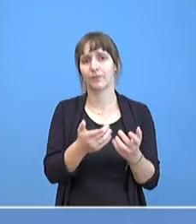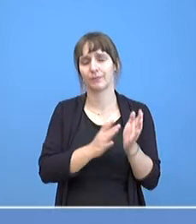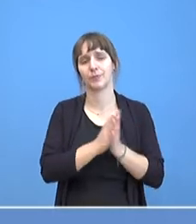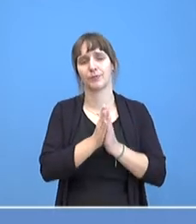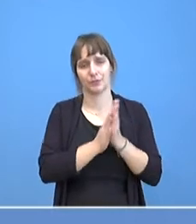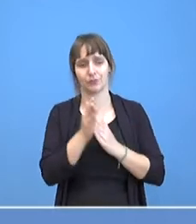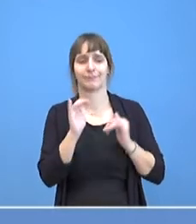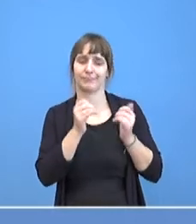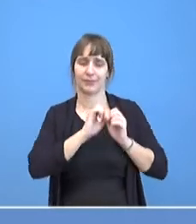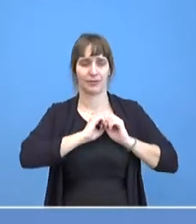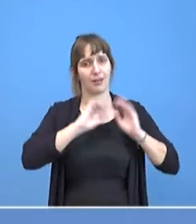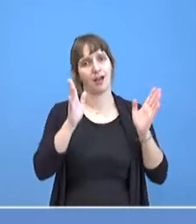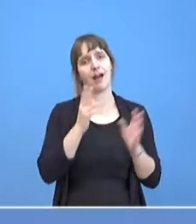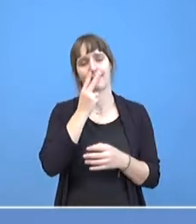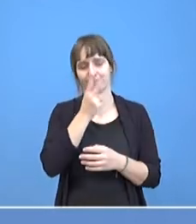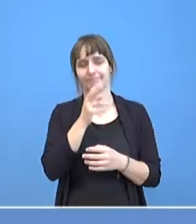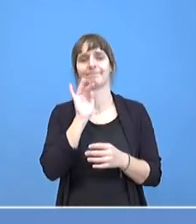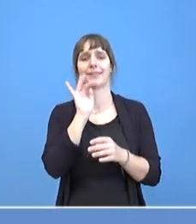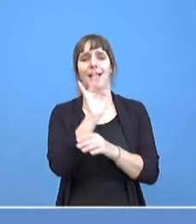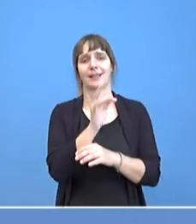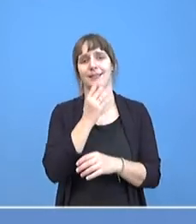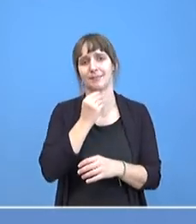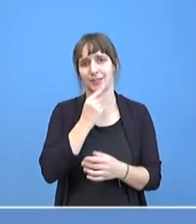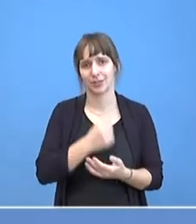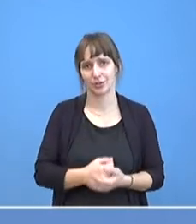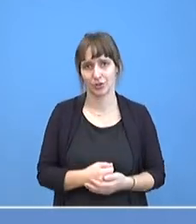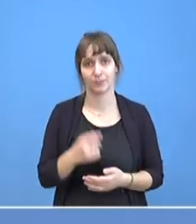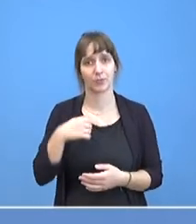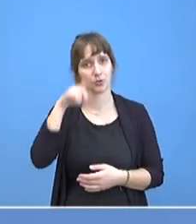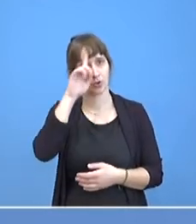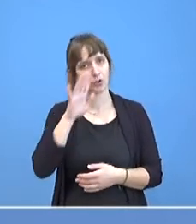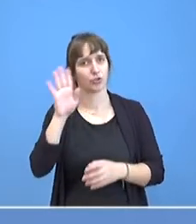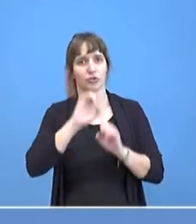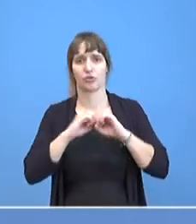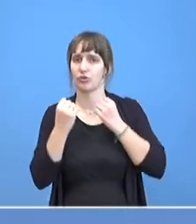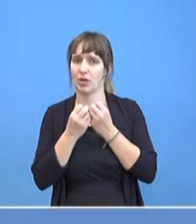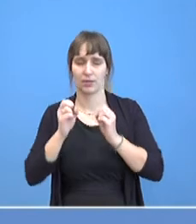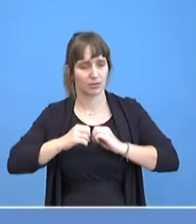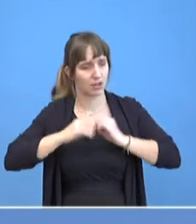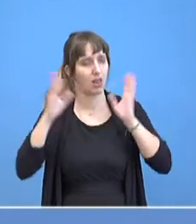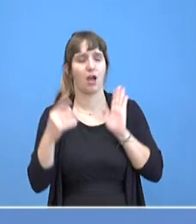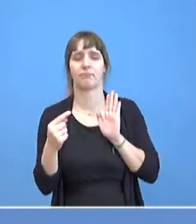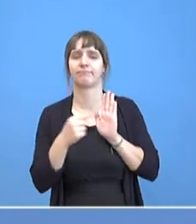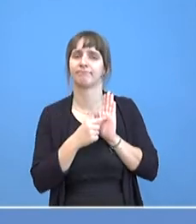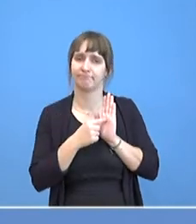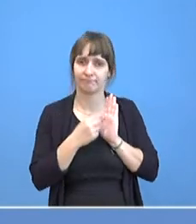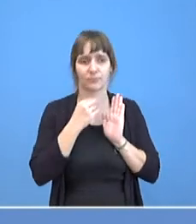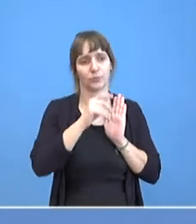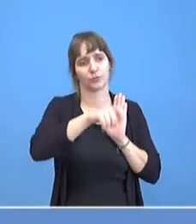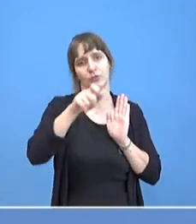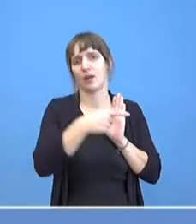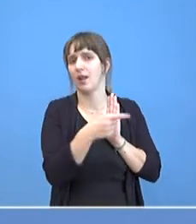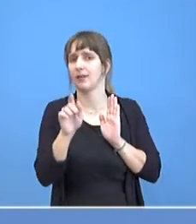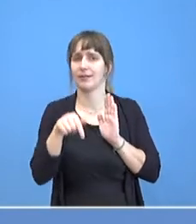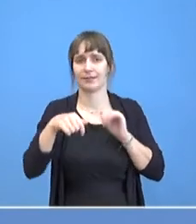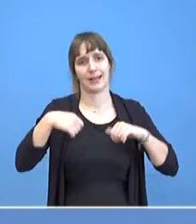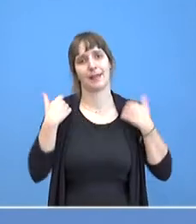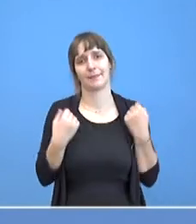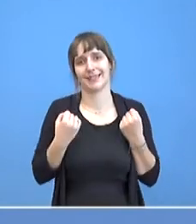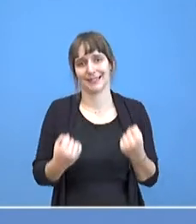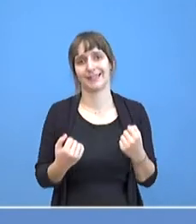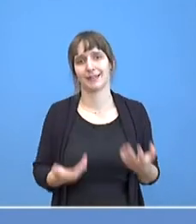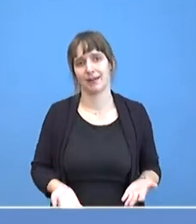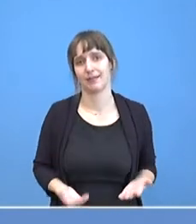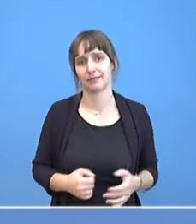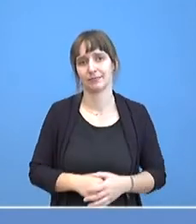ausgegangen werden muss. Es ist deutsche Staatsräson, dass Jüdinnen und Jüden in Deutschland sicher leben können. Wir werden und